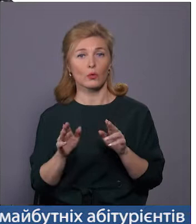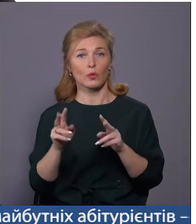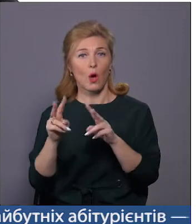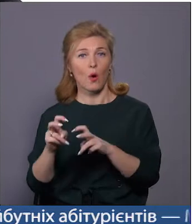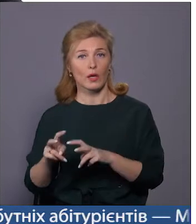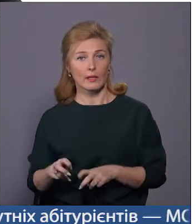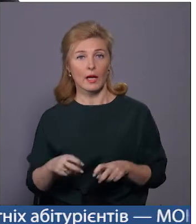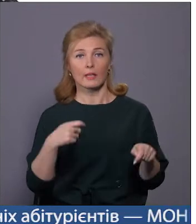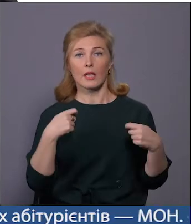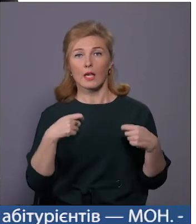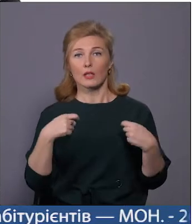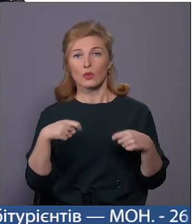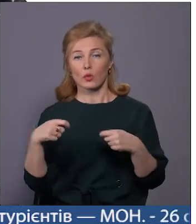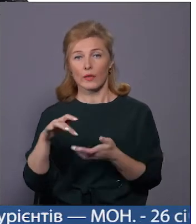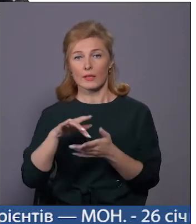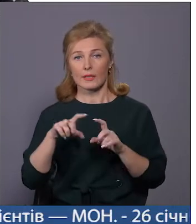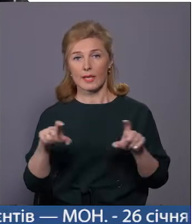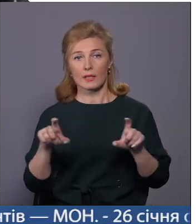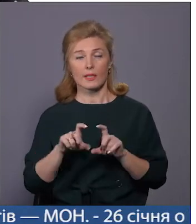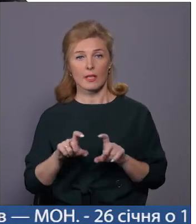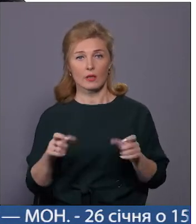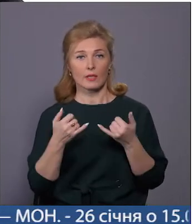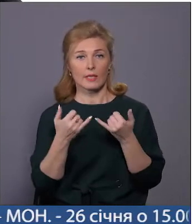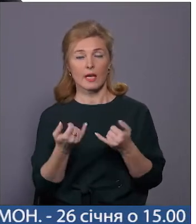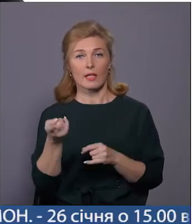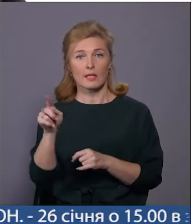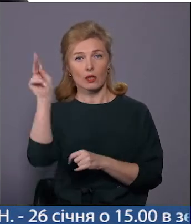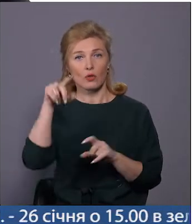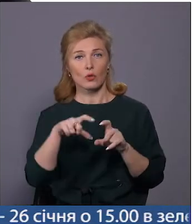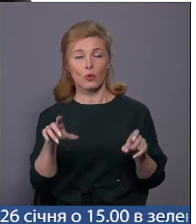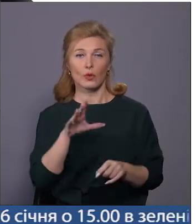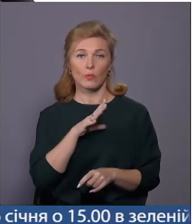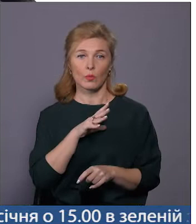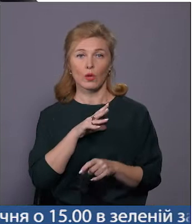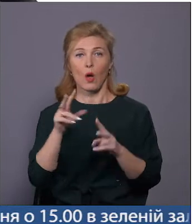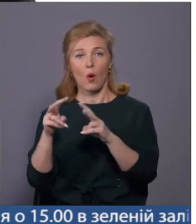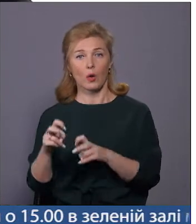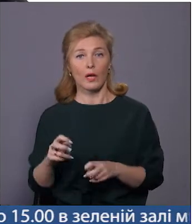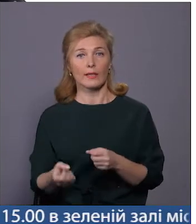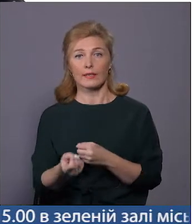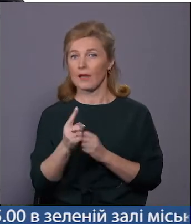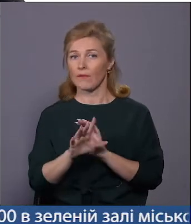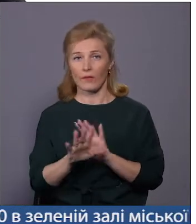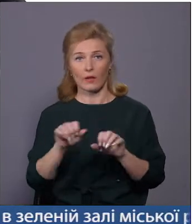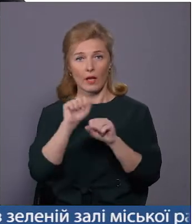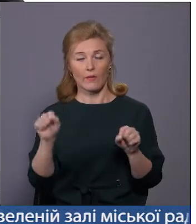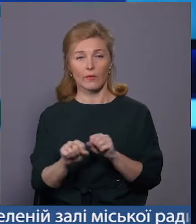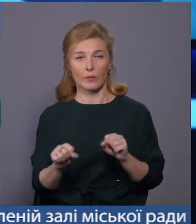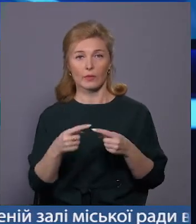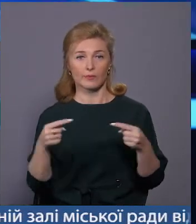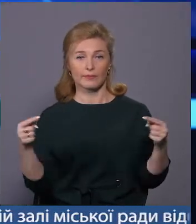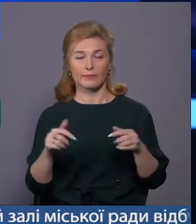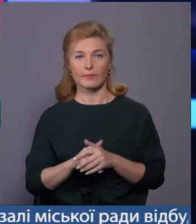торгівельні центри та заклади. Наразі ті школи, які були оглянуті, в них не виявлено вибухонебезпечних речовин.